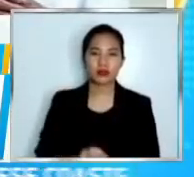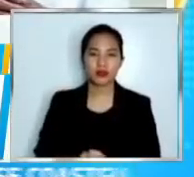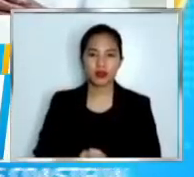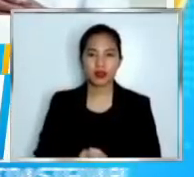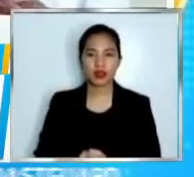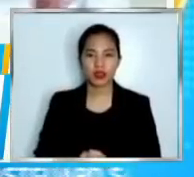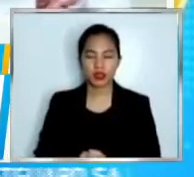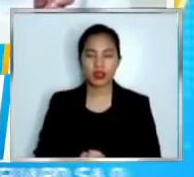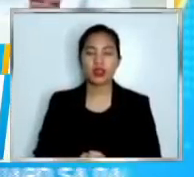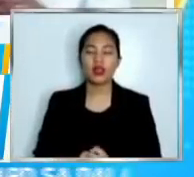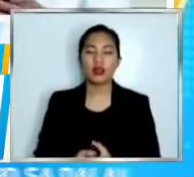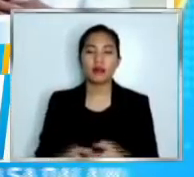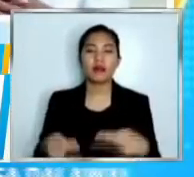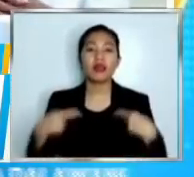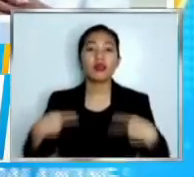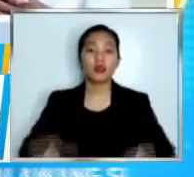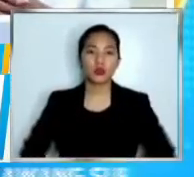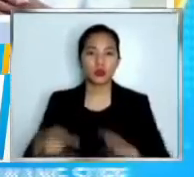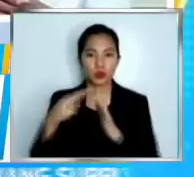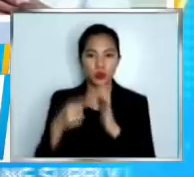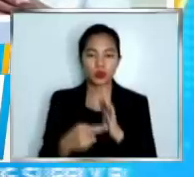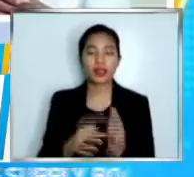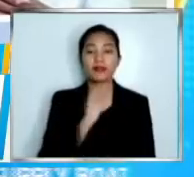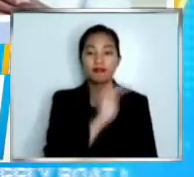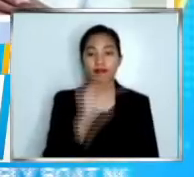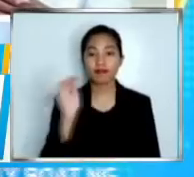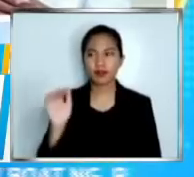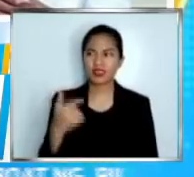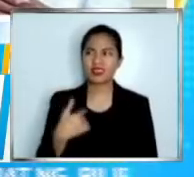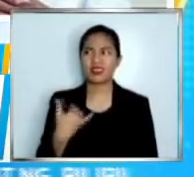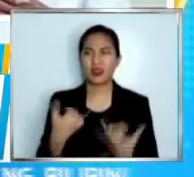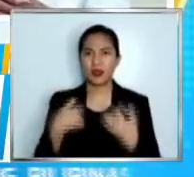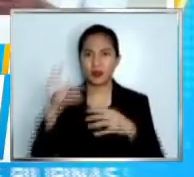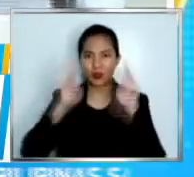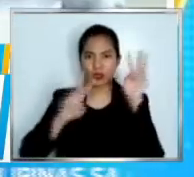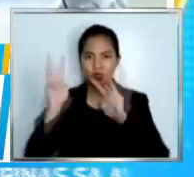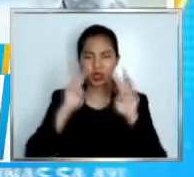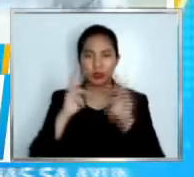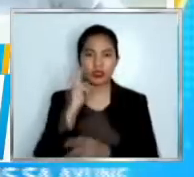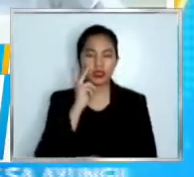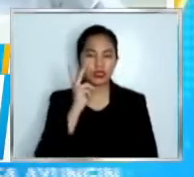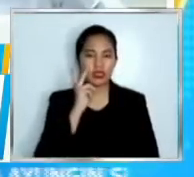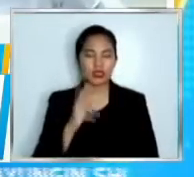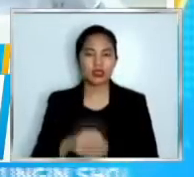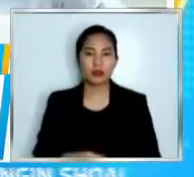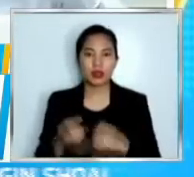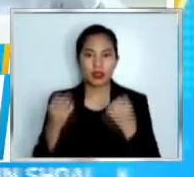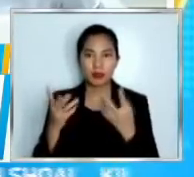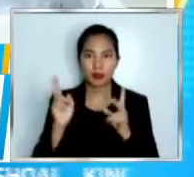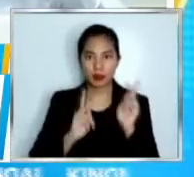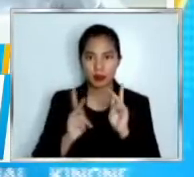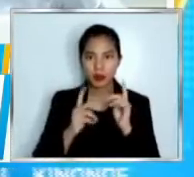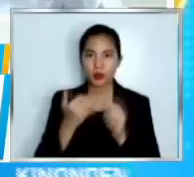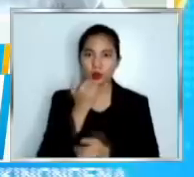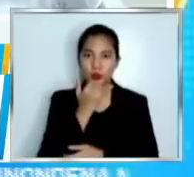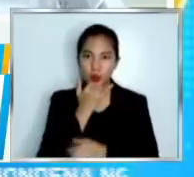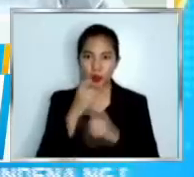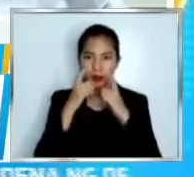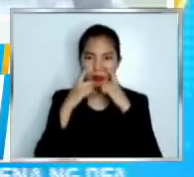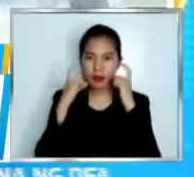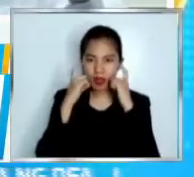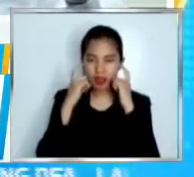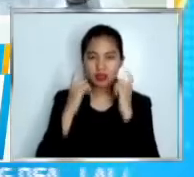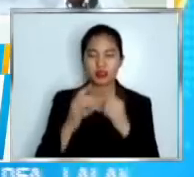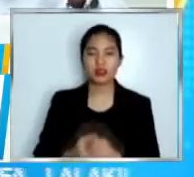nananawagan ako ngayon natatakot ako nakikita ko marami naman hindi naka mask o mali-mali yung pag-suot ng mask so